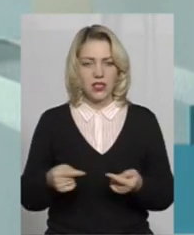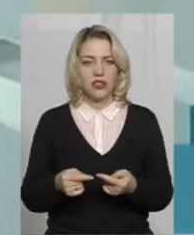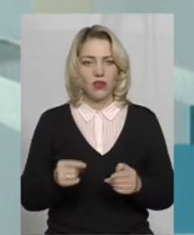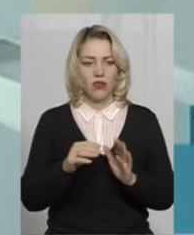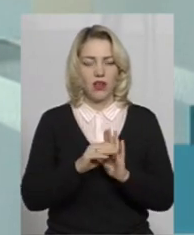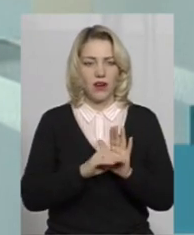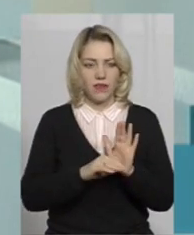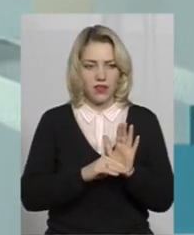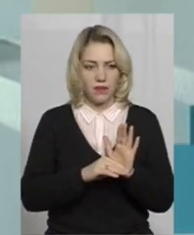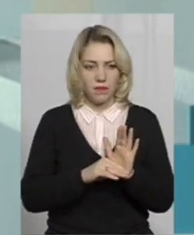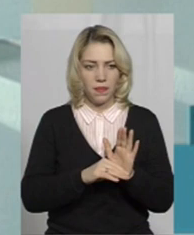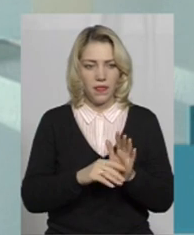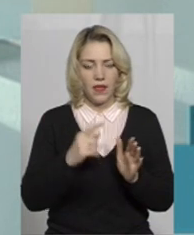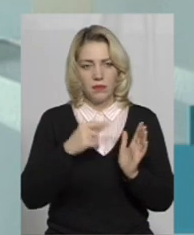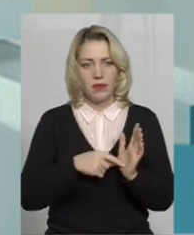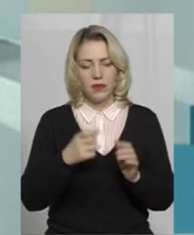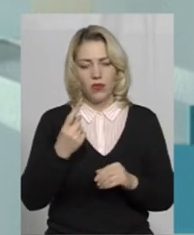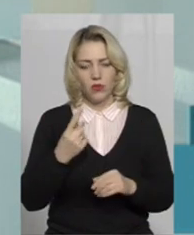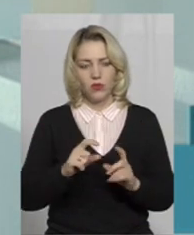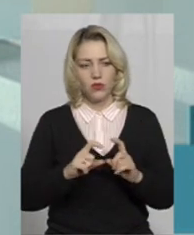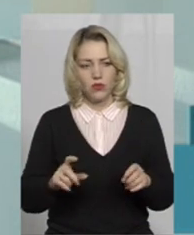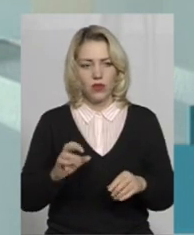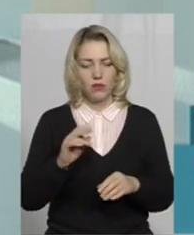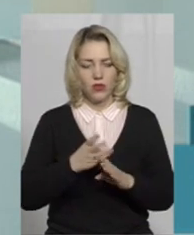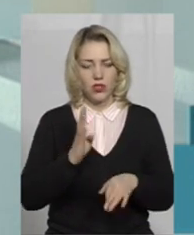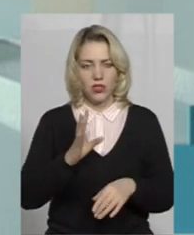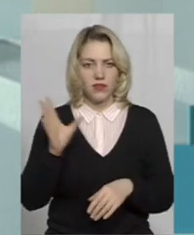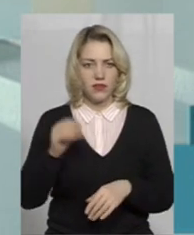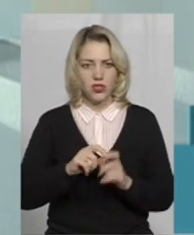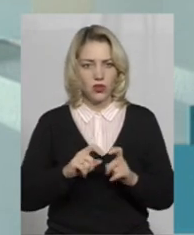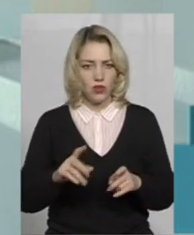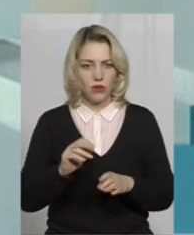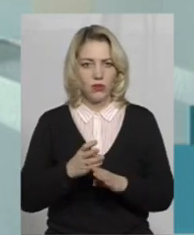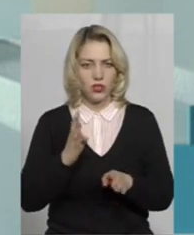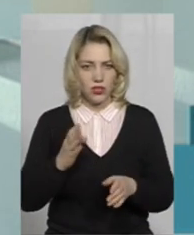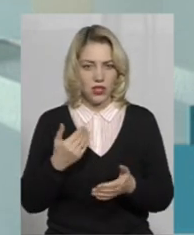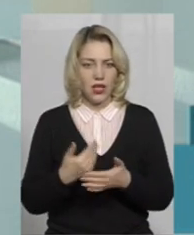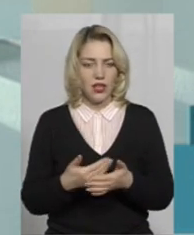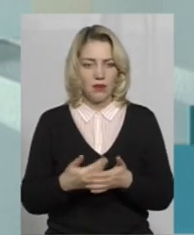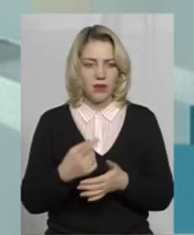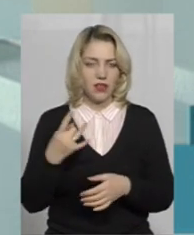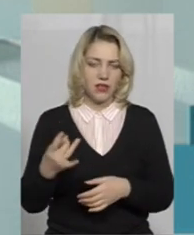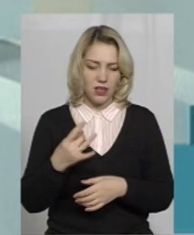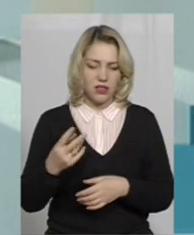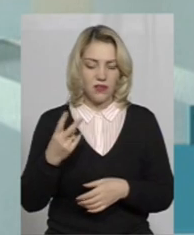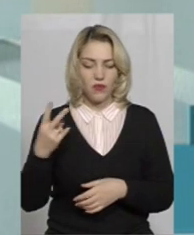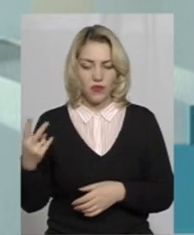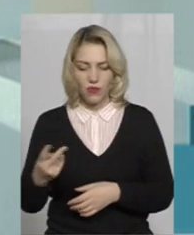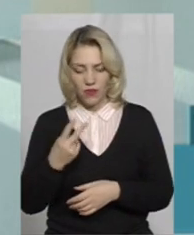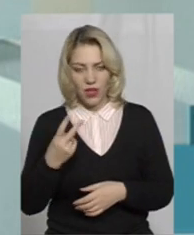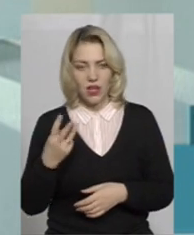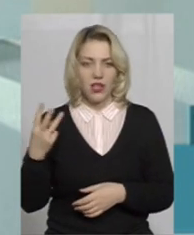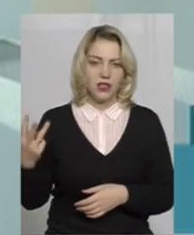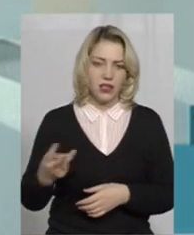графіка. А який графік? на одну школу по черзі, всі школи по черзі. От десь приблизно раз в 2-3 тижні